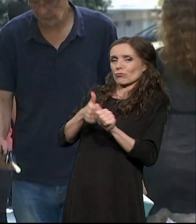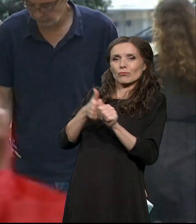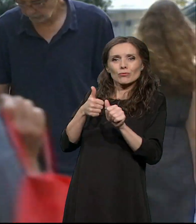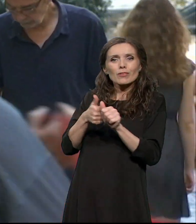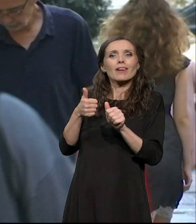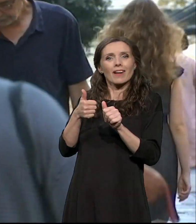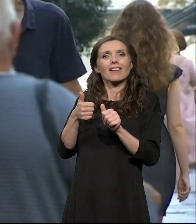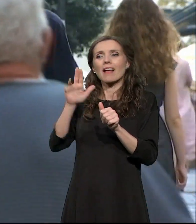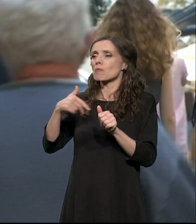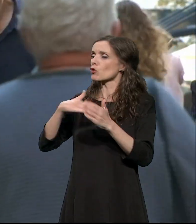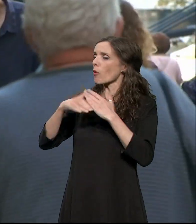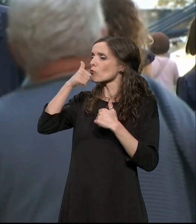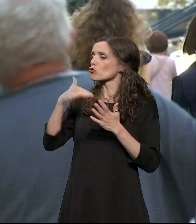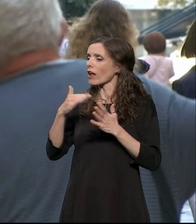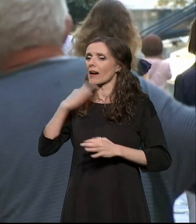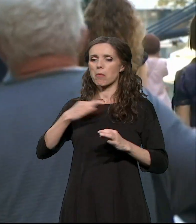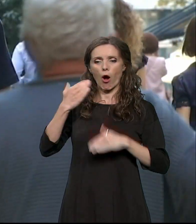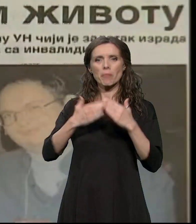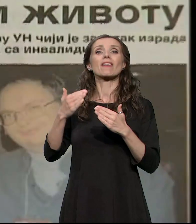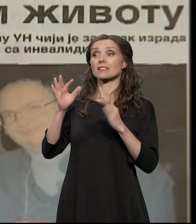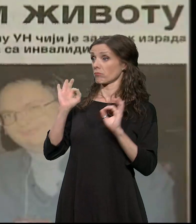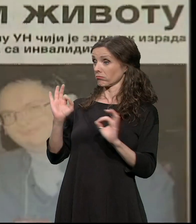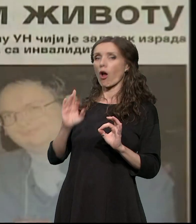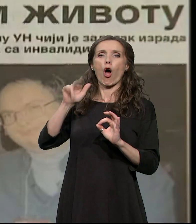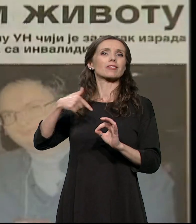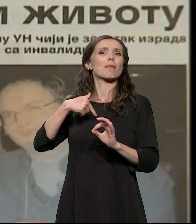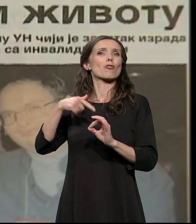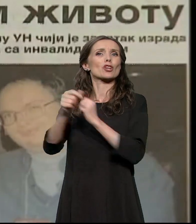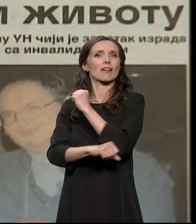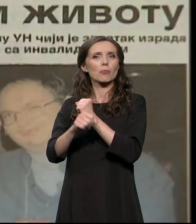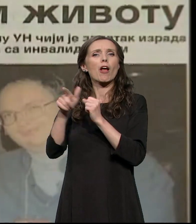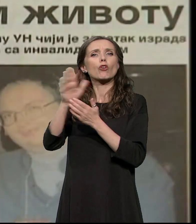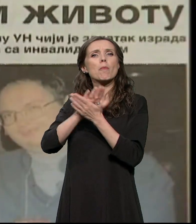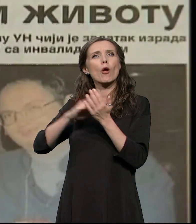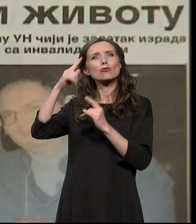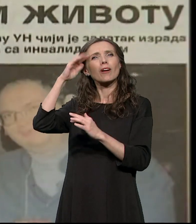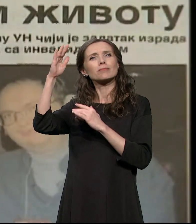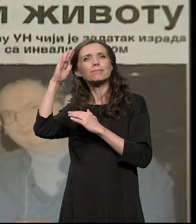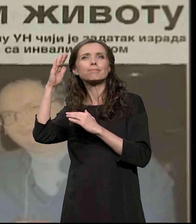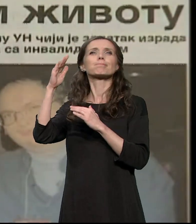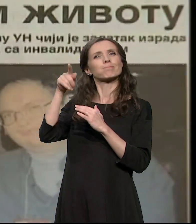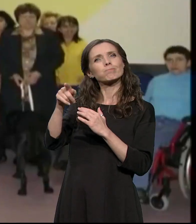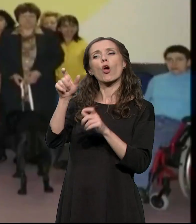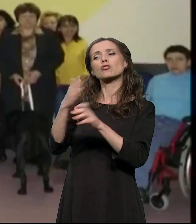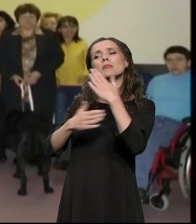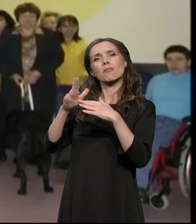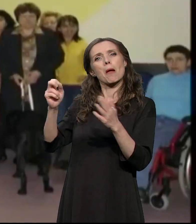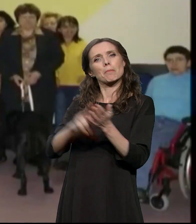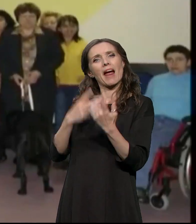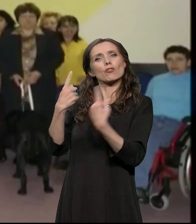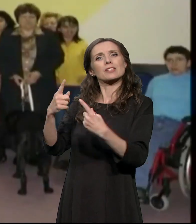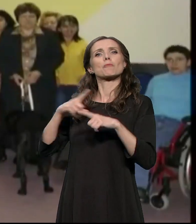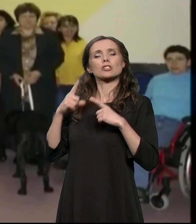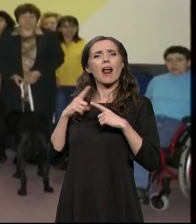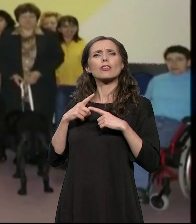obave sve obaveze da bi mogli da studiraju. Tako je nastala filozofija samostalnog života osoba sa invaliditetom. Njeni